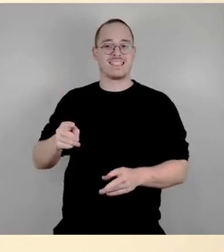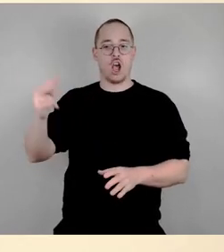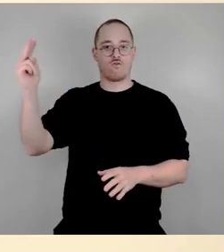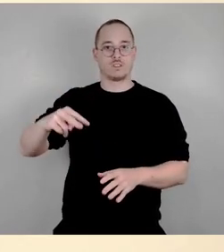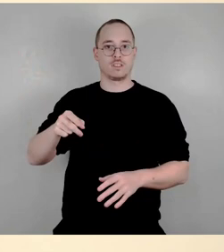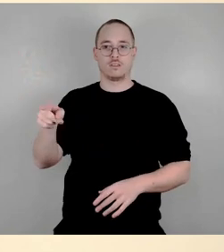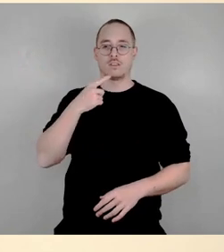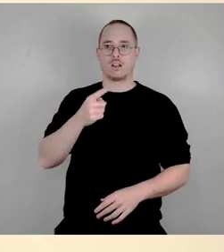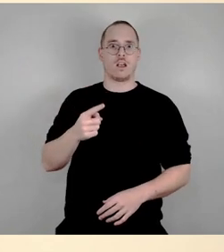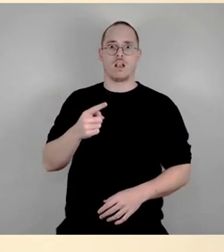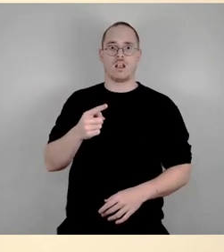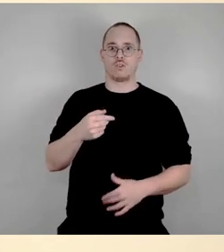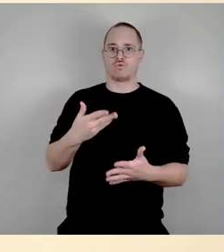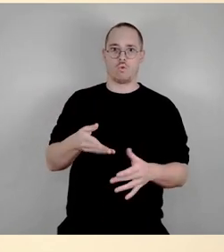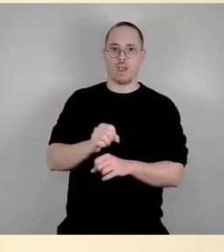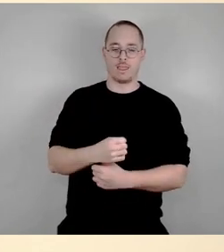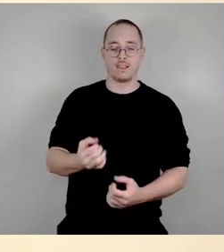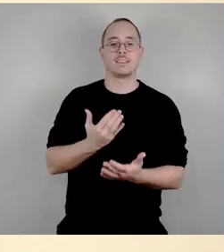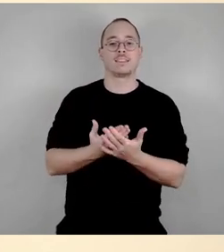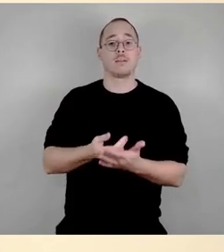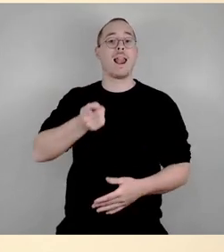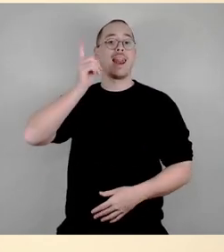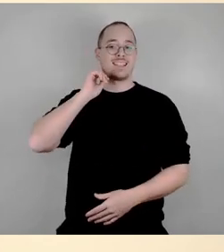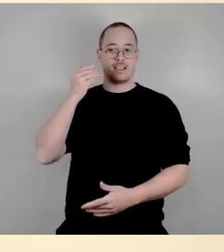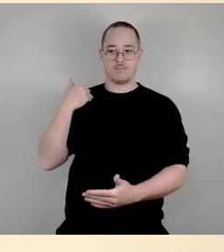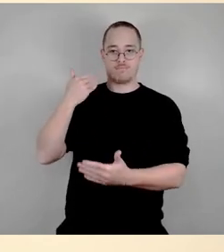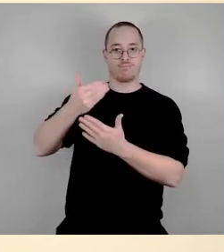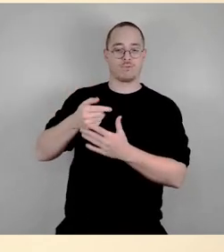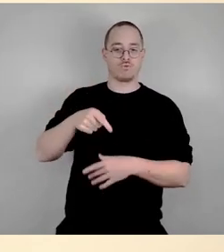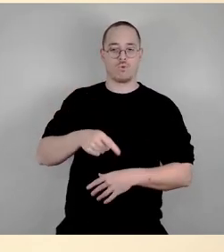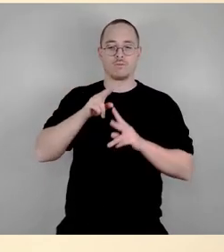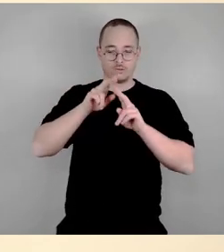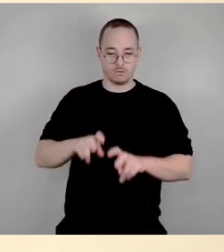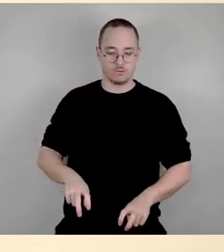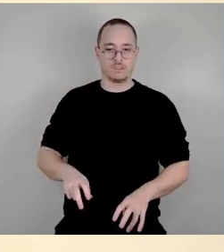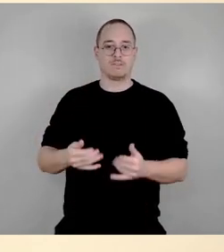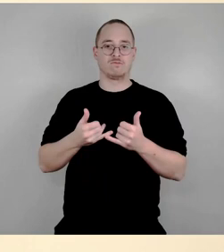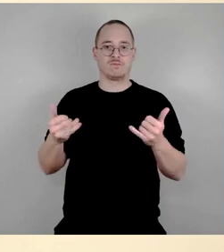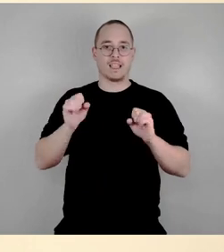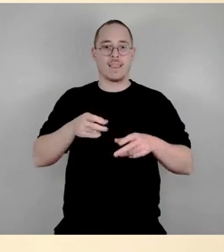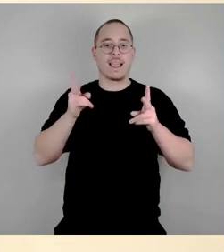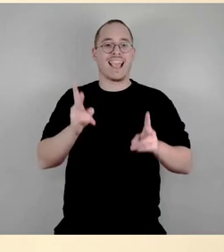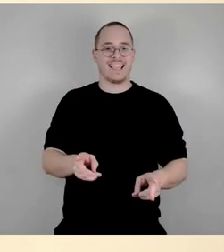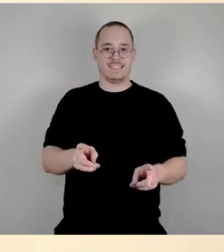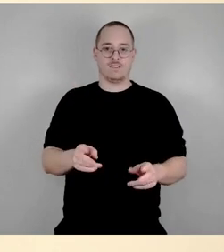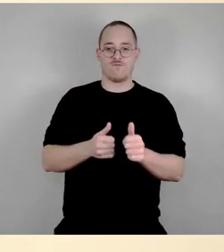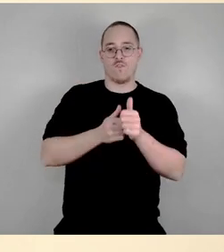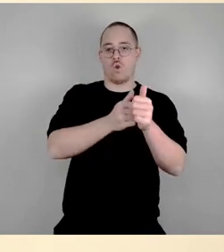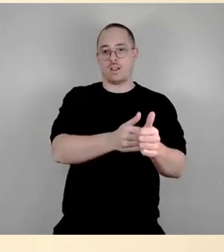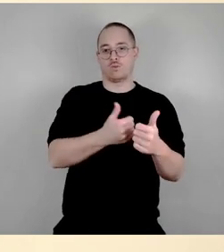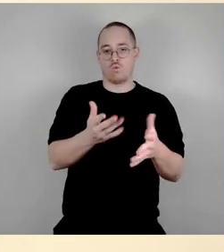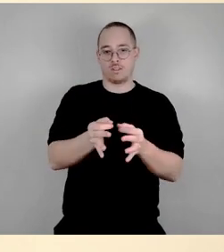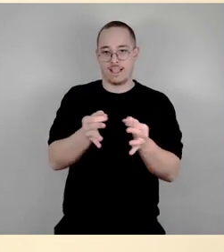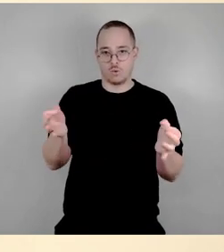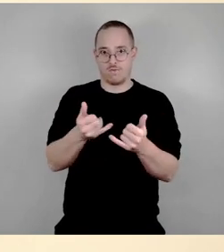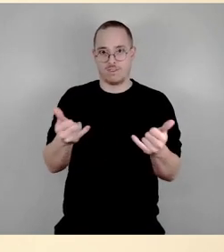vergangenen Jahr damit auseinandergesetzt, wie man eine rechtskonforme Satzung gestalten kann. Ich denke, es ist